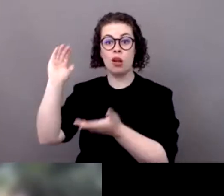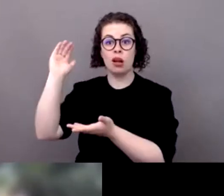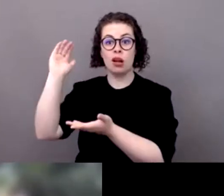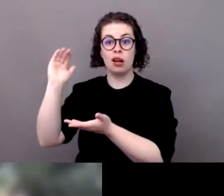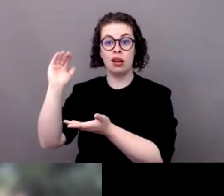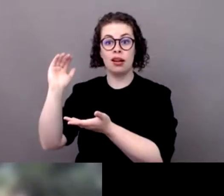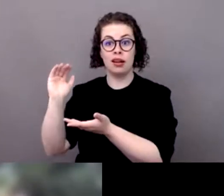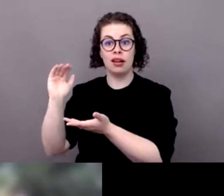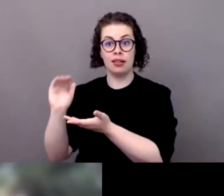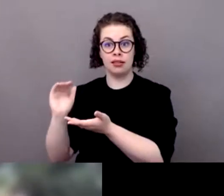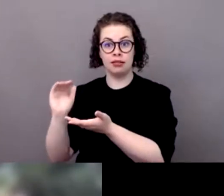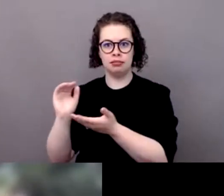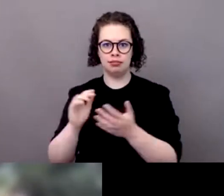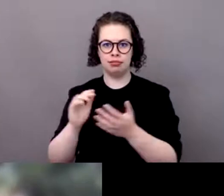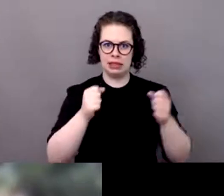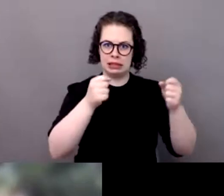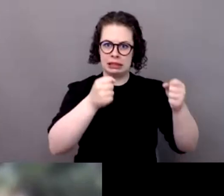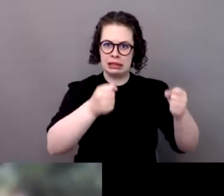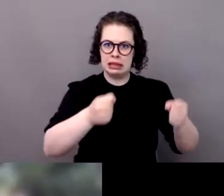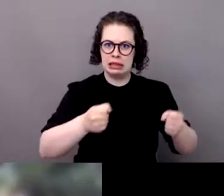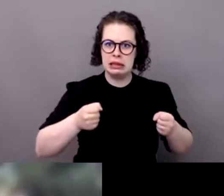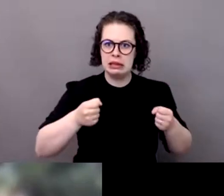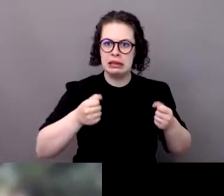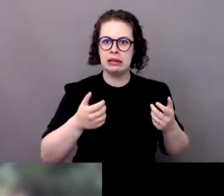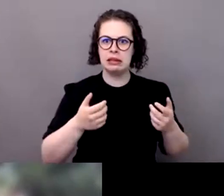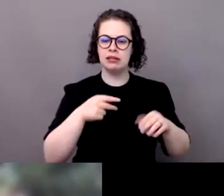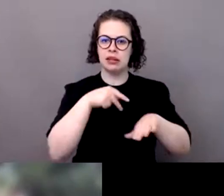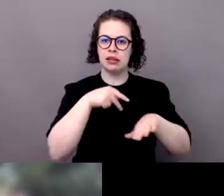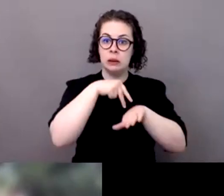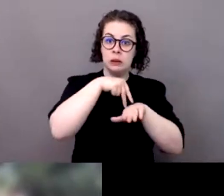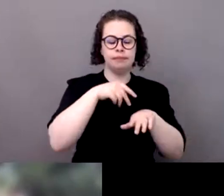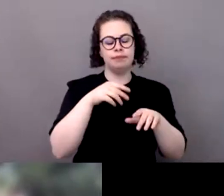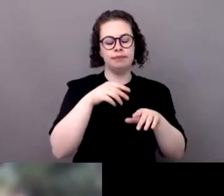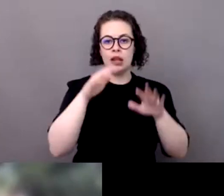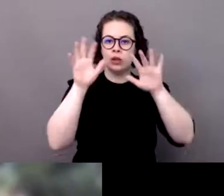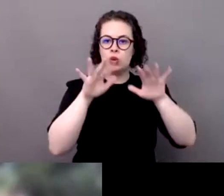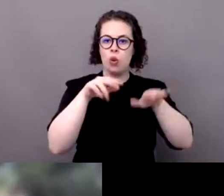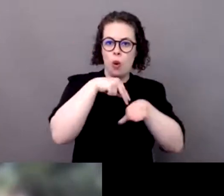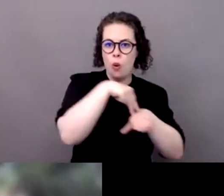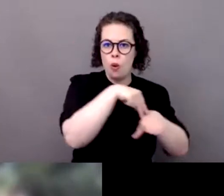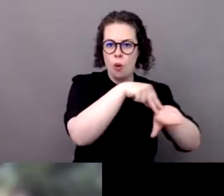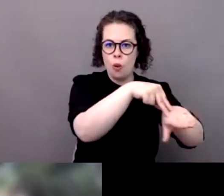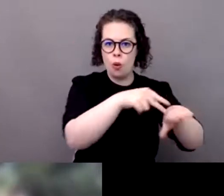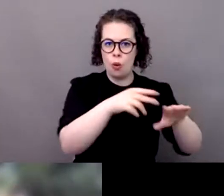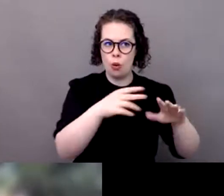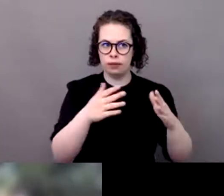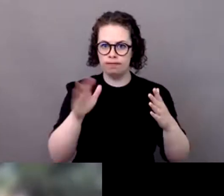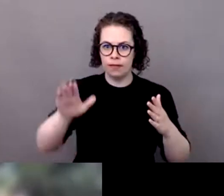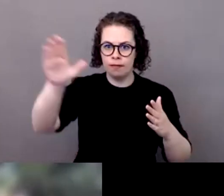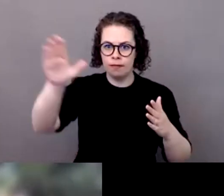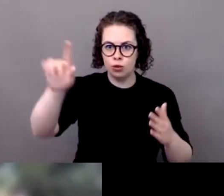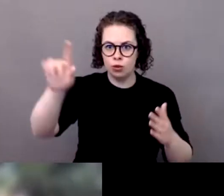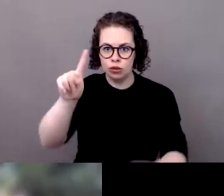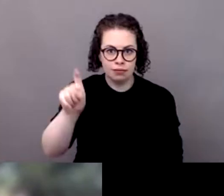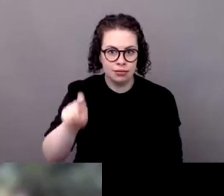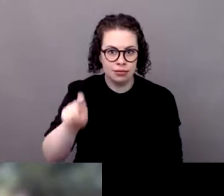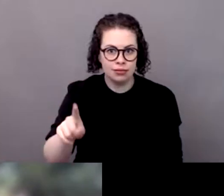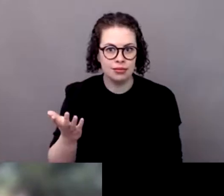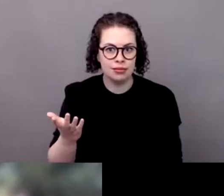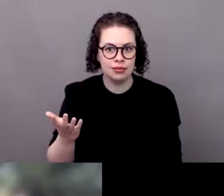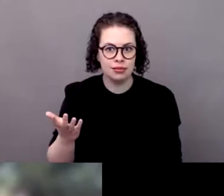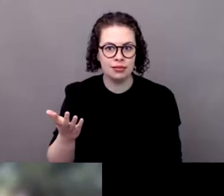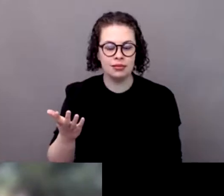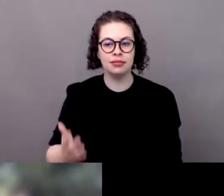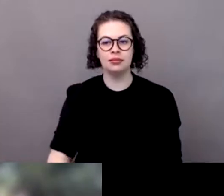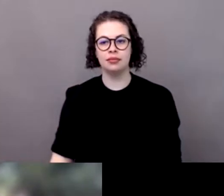supplémentaires par an assez conséquent où les températures vont dépasser les 32 degrés et qui vont du coup